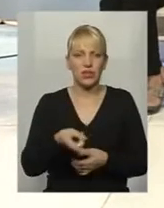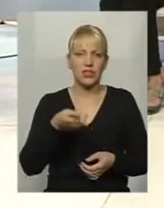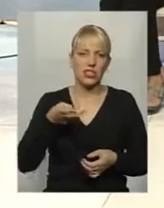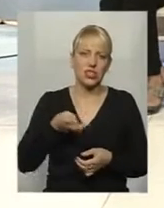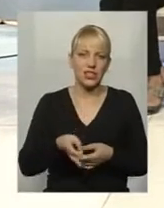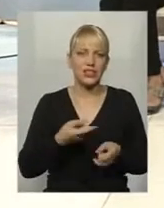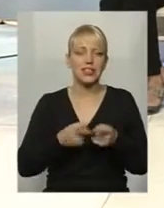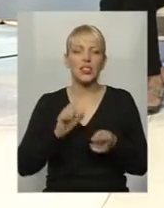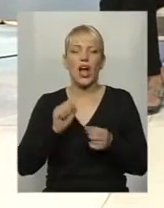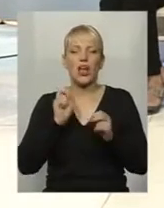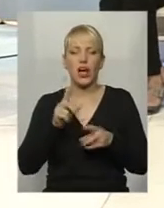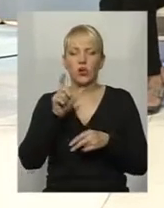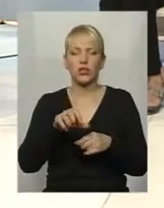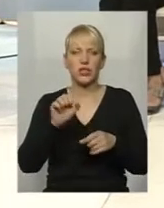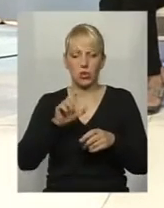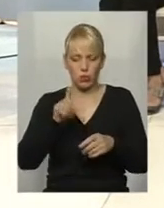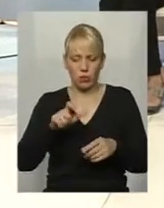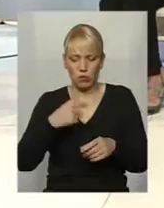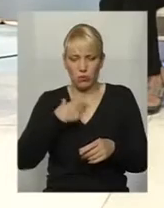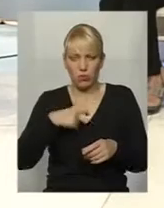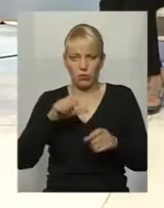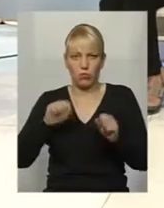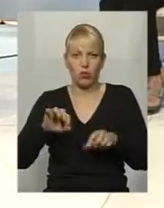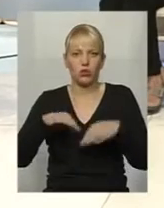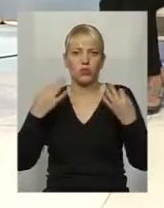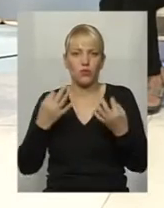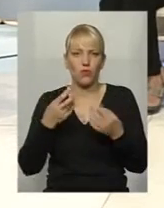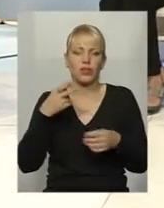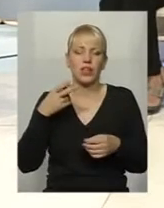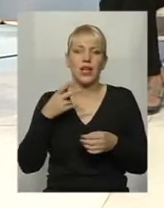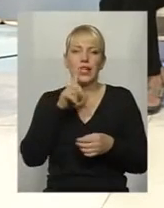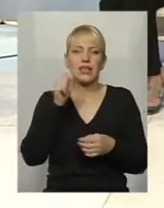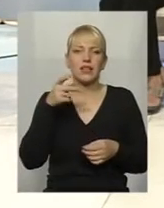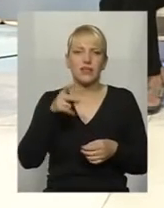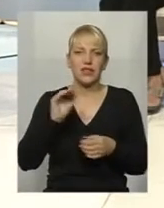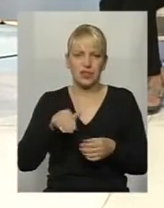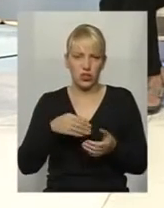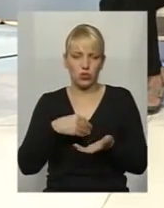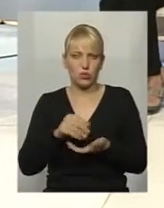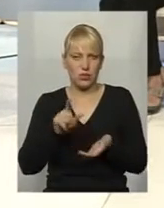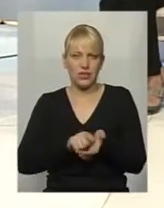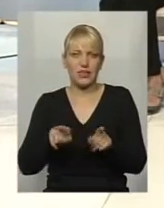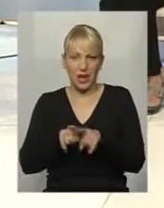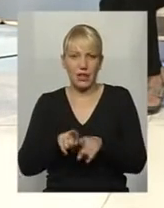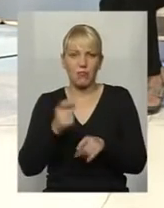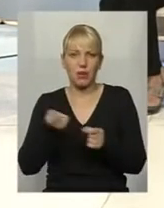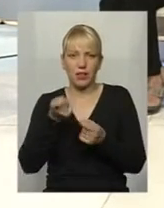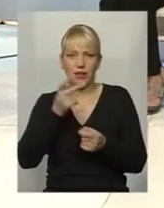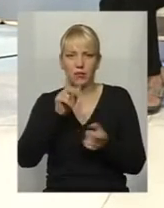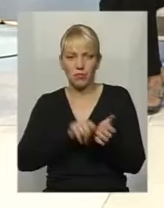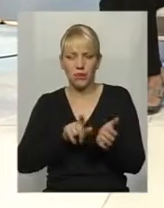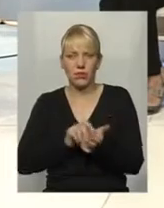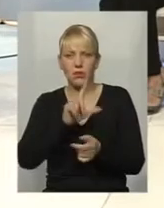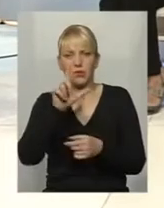дозволити? А їй ж потрібен не тільки тонометр, їй потрібно ще й багато чого іншого. То от якраз за рахунок обласного